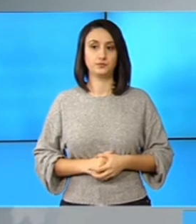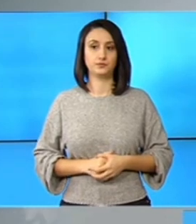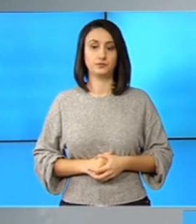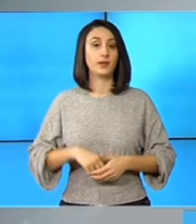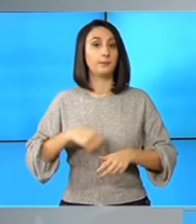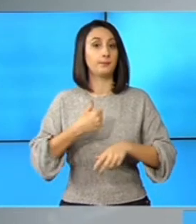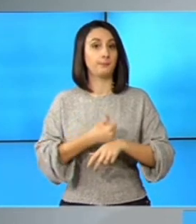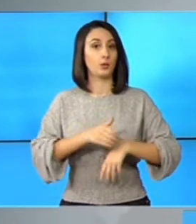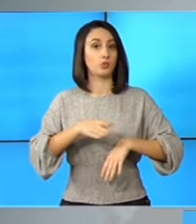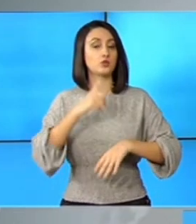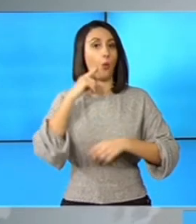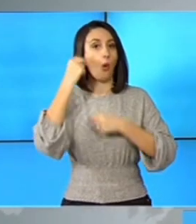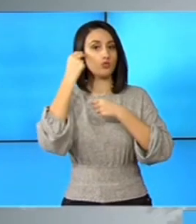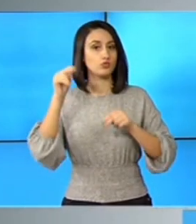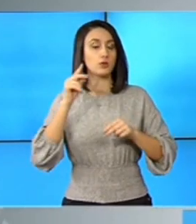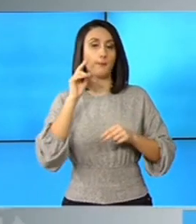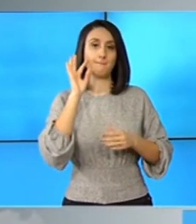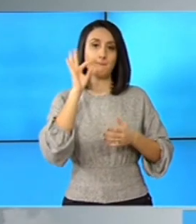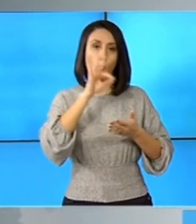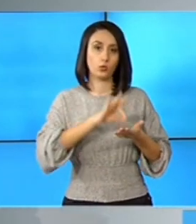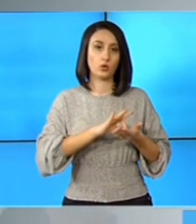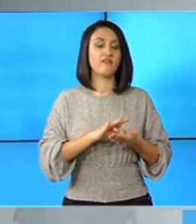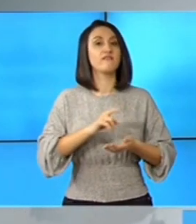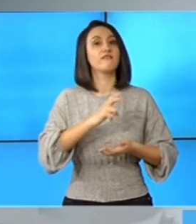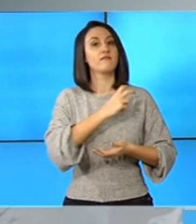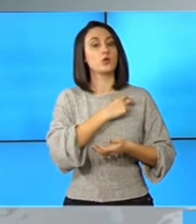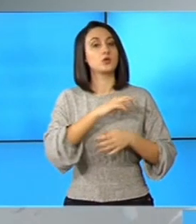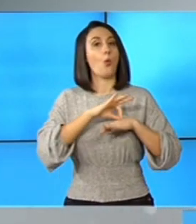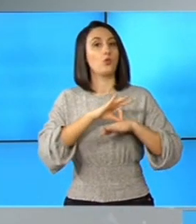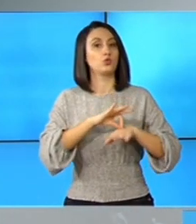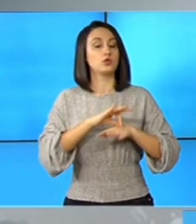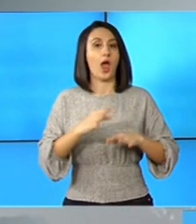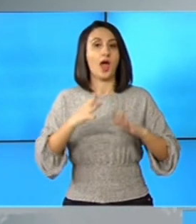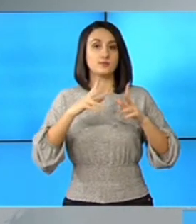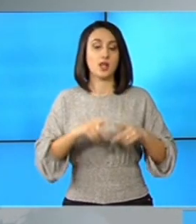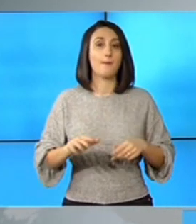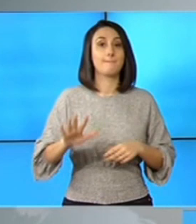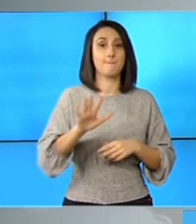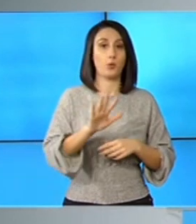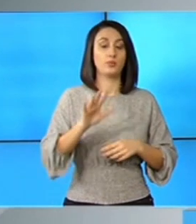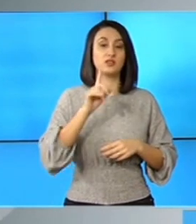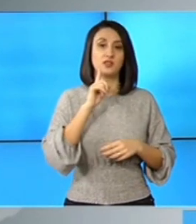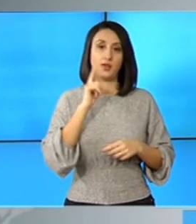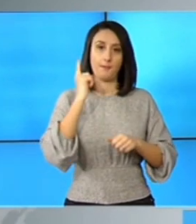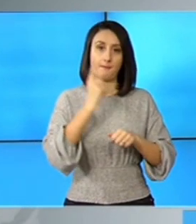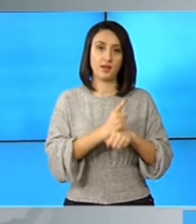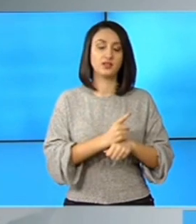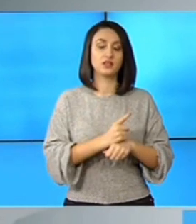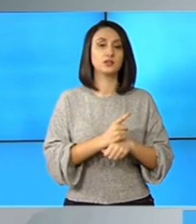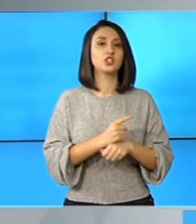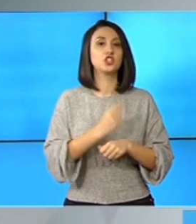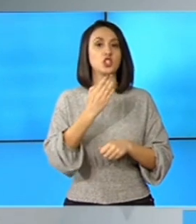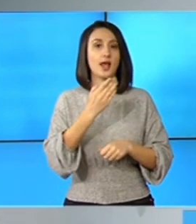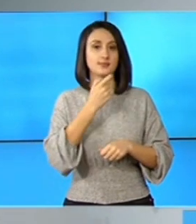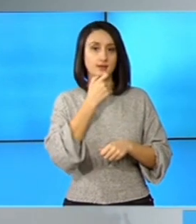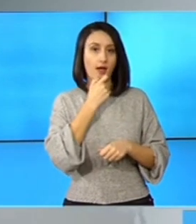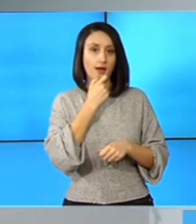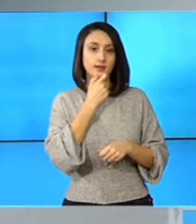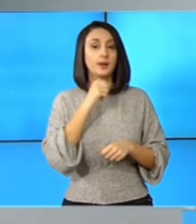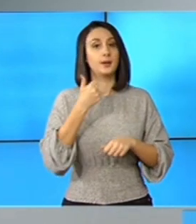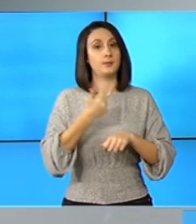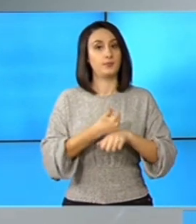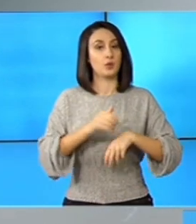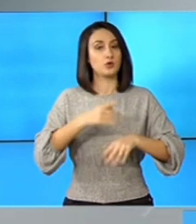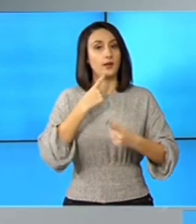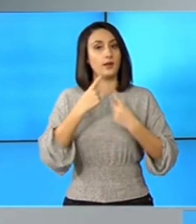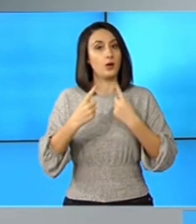Premierul Florin Câțu anunță că va propune ca funcțiile de conducere în administrația publică să fie pe mandat de cel mult șase ani. Prim-ministrul